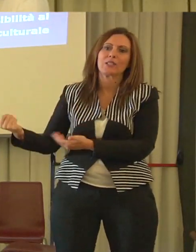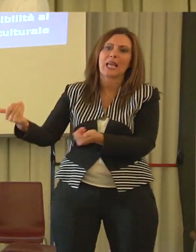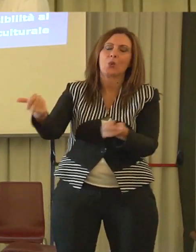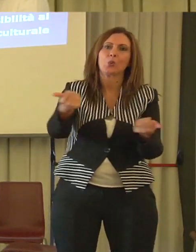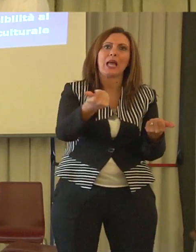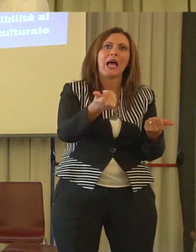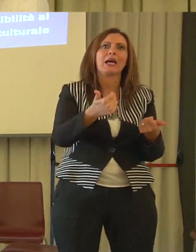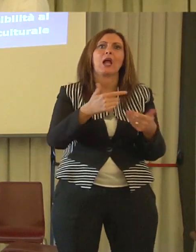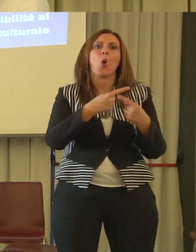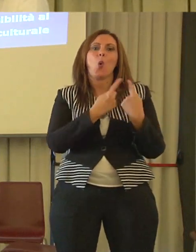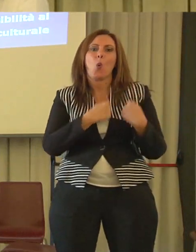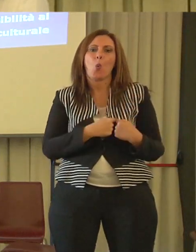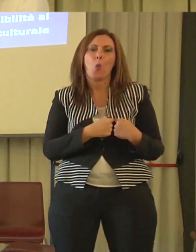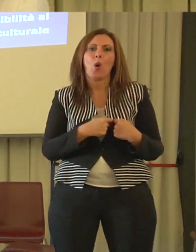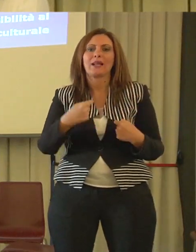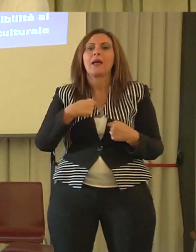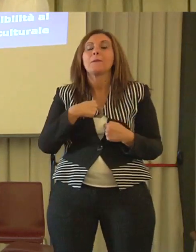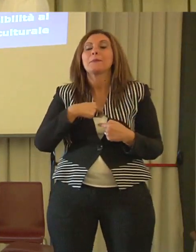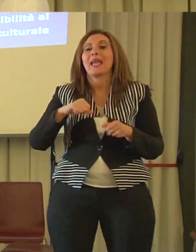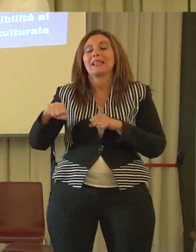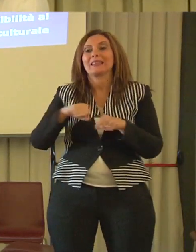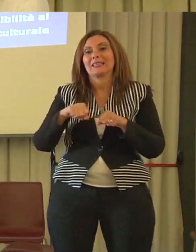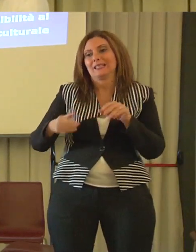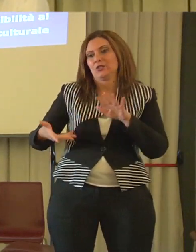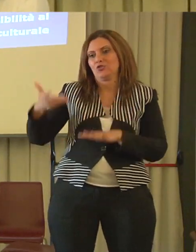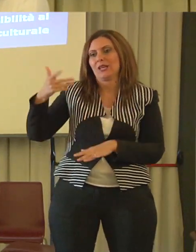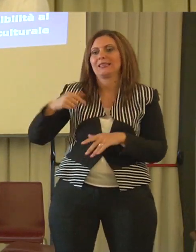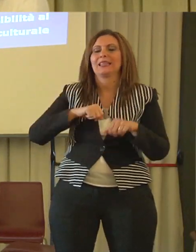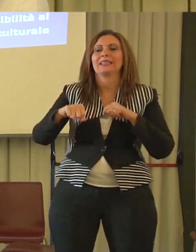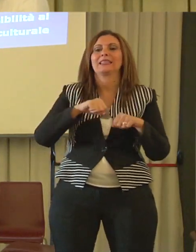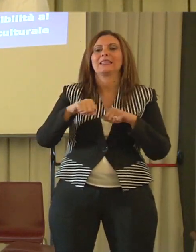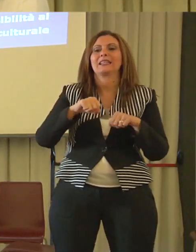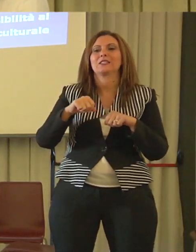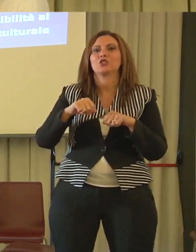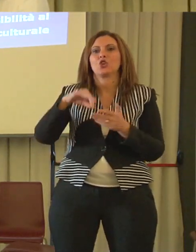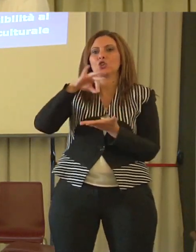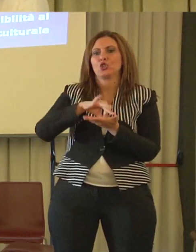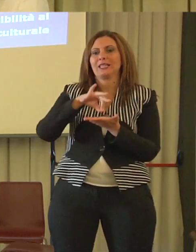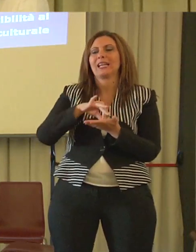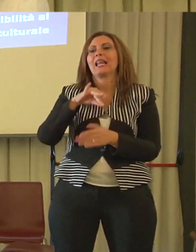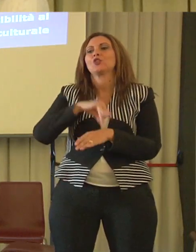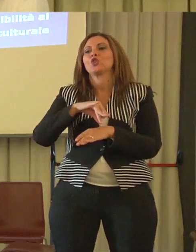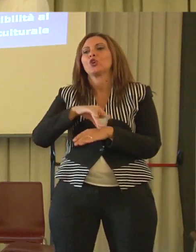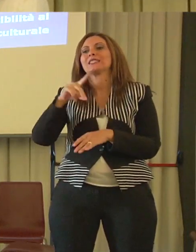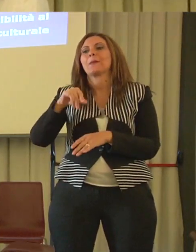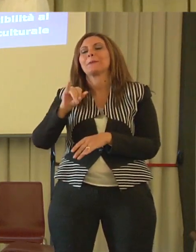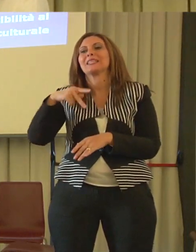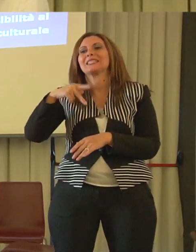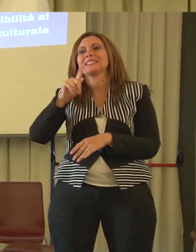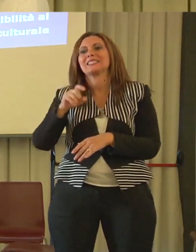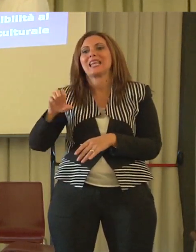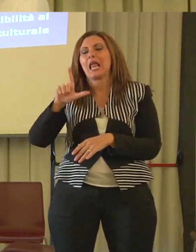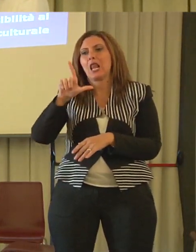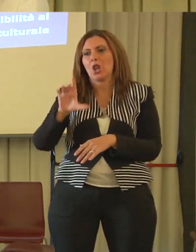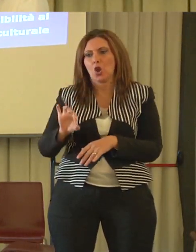la mia dirigente della direzione centrale, la dottoressa Pinzello, perché noi ci siamo conosciute tempo